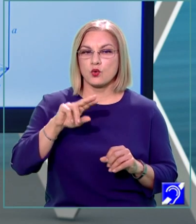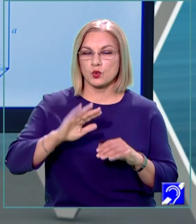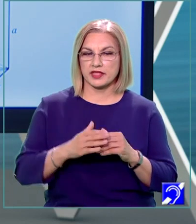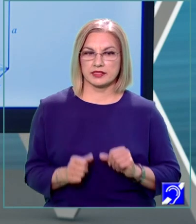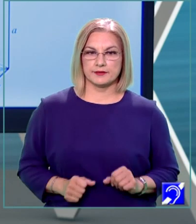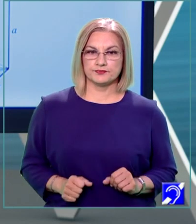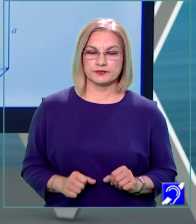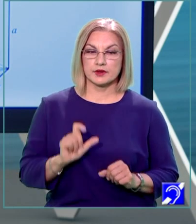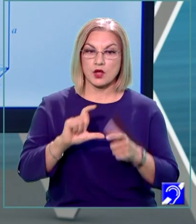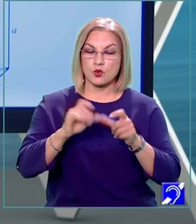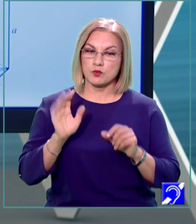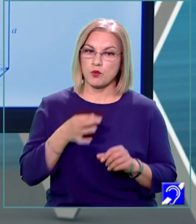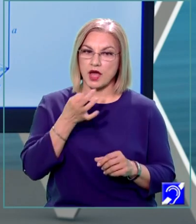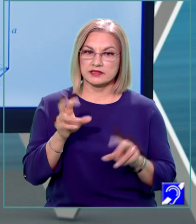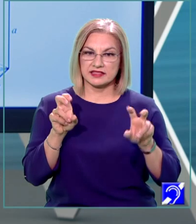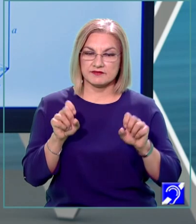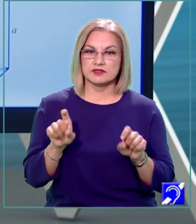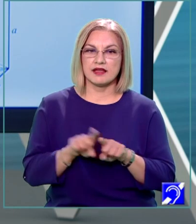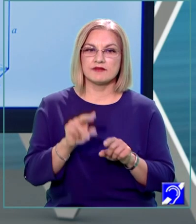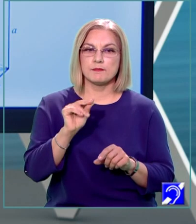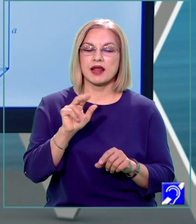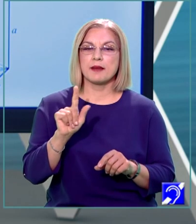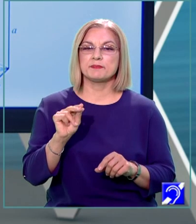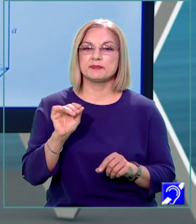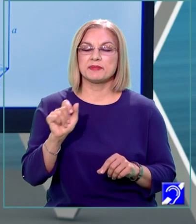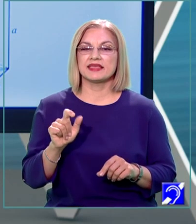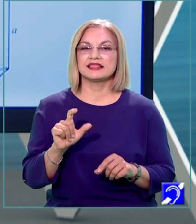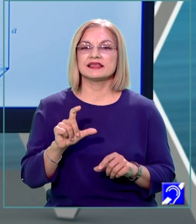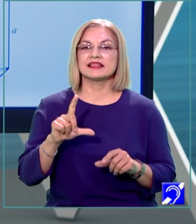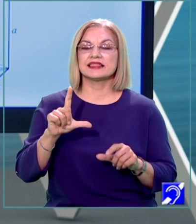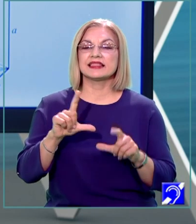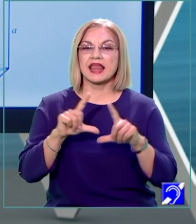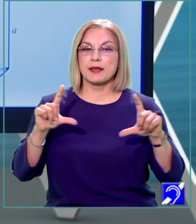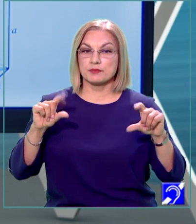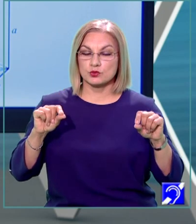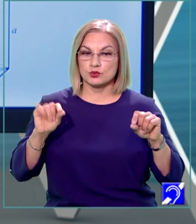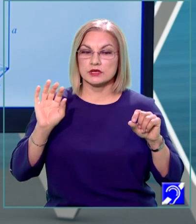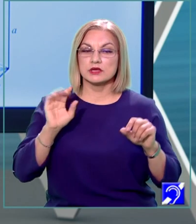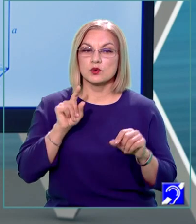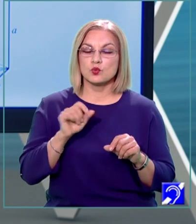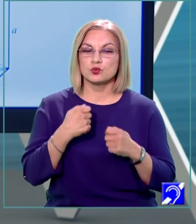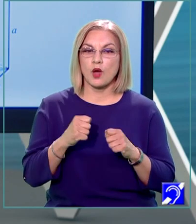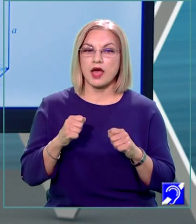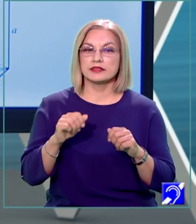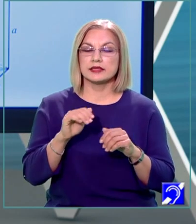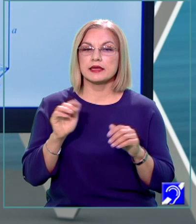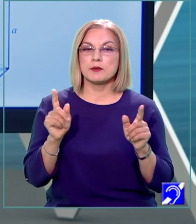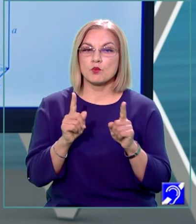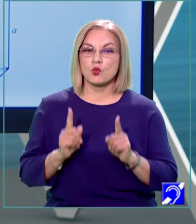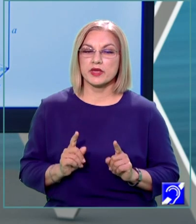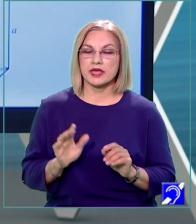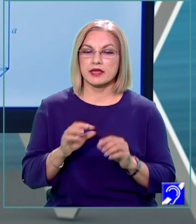poate fi definit și ca un paralelipiped dreptunghic care are toate muchile egale. Are